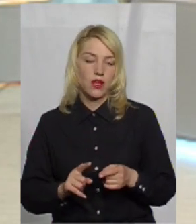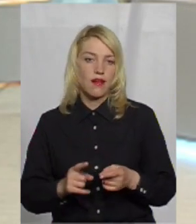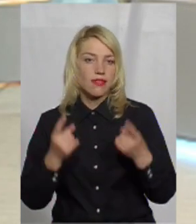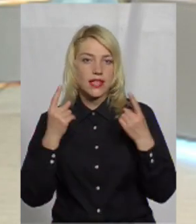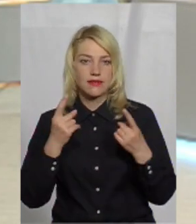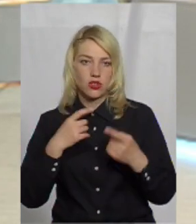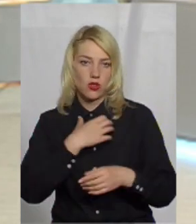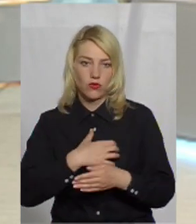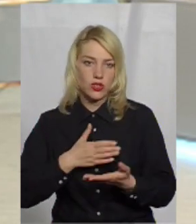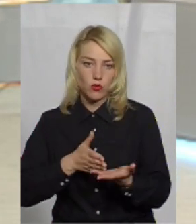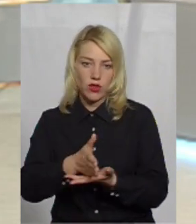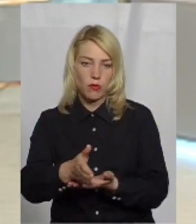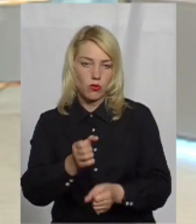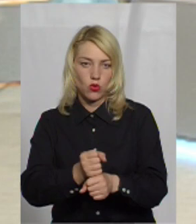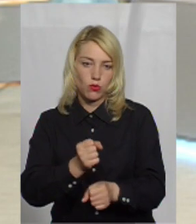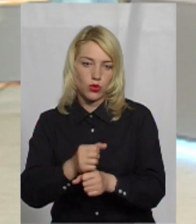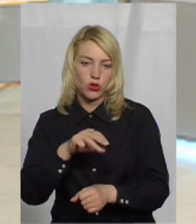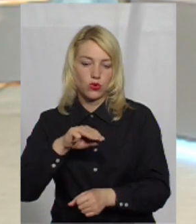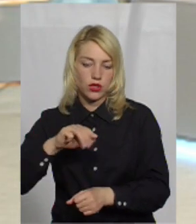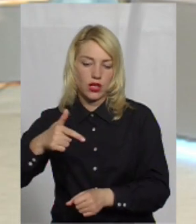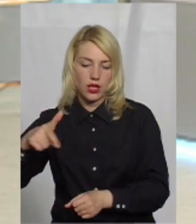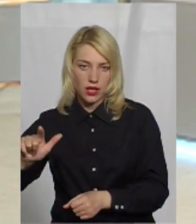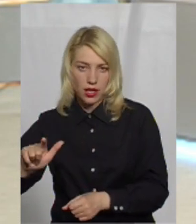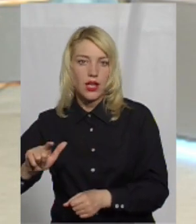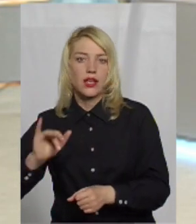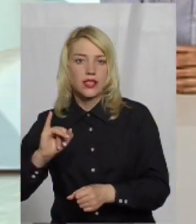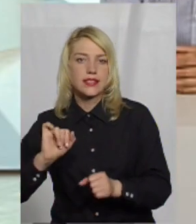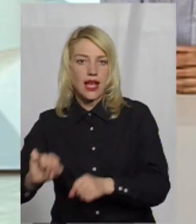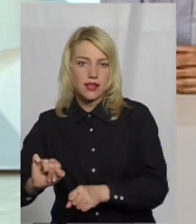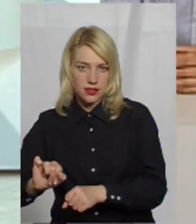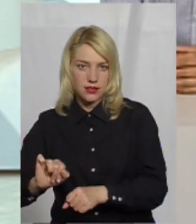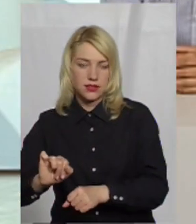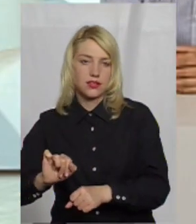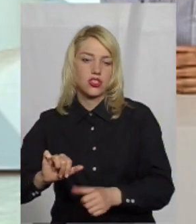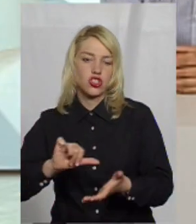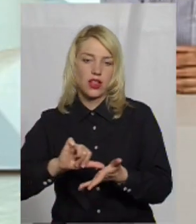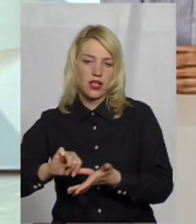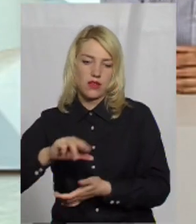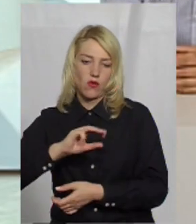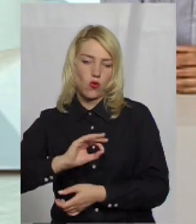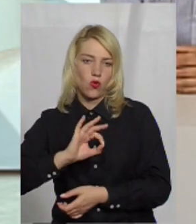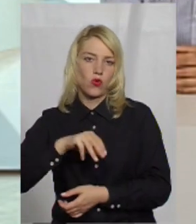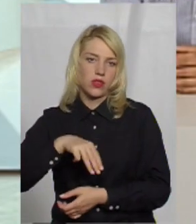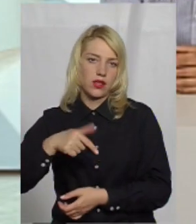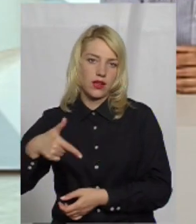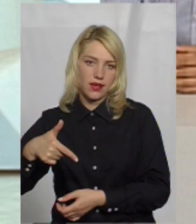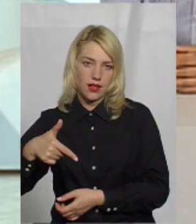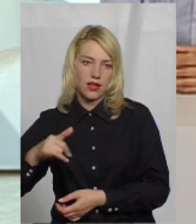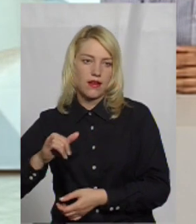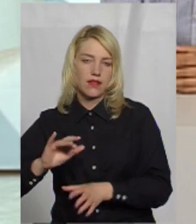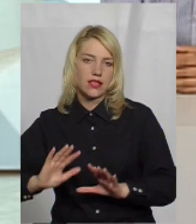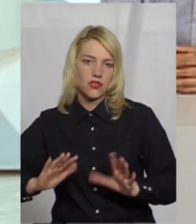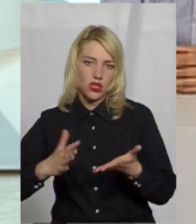важливому напрямку роботи ОТГ, тобто захист членів ОТГ у надзвичайних